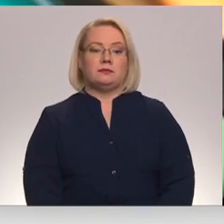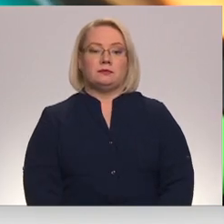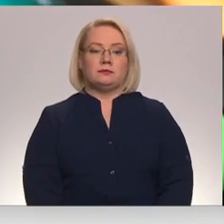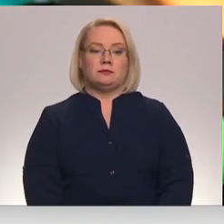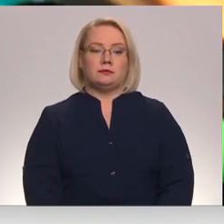Vidzemes televīzija.